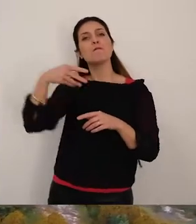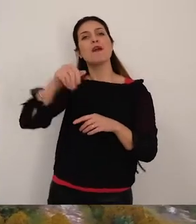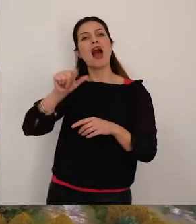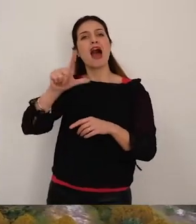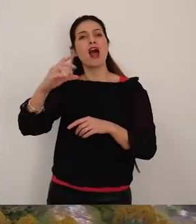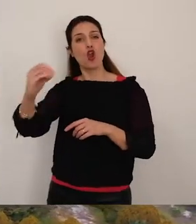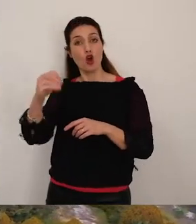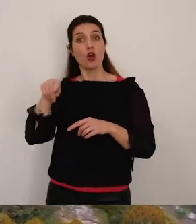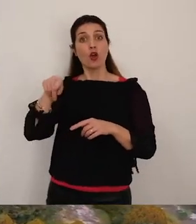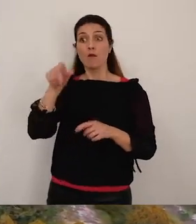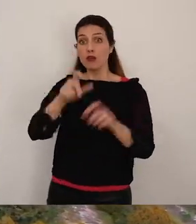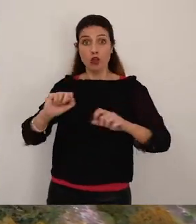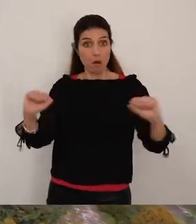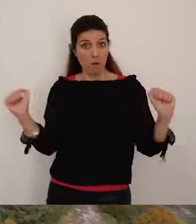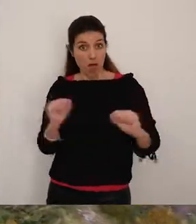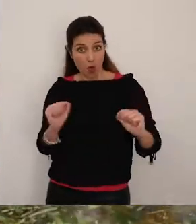fittissimi canneti.